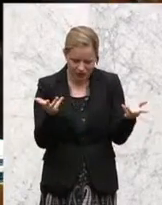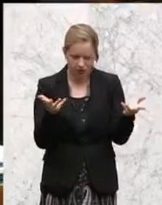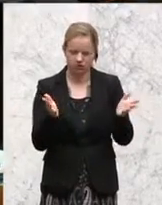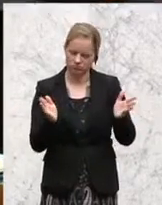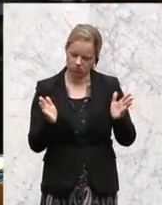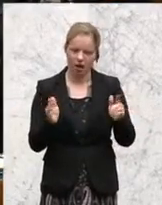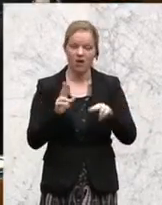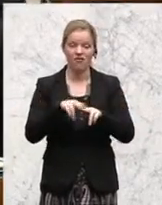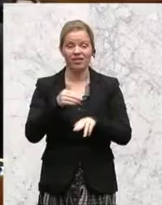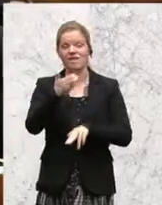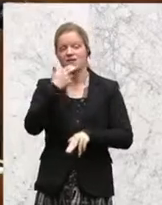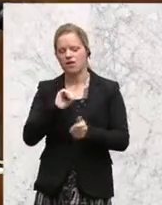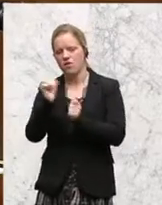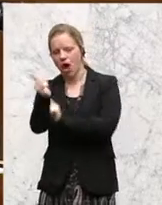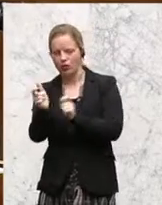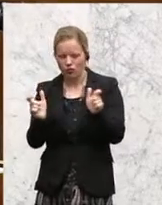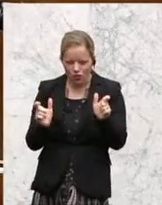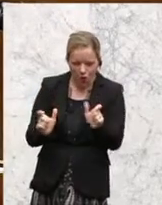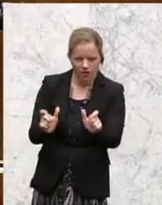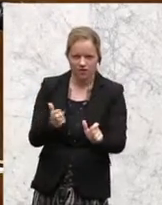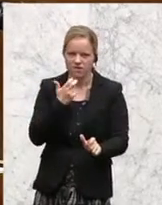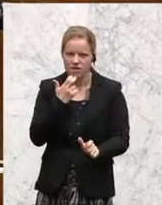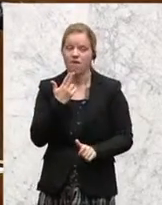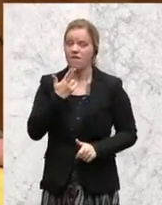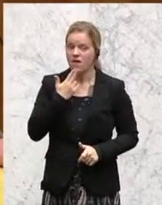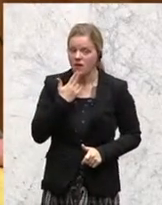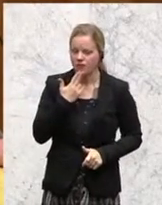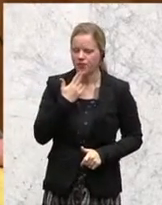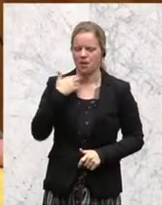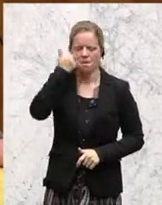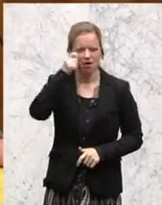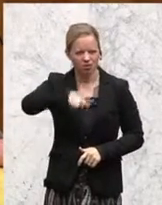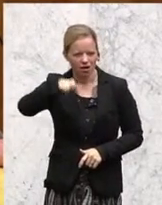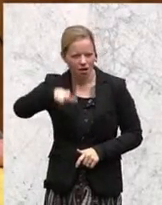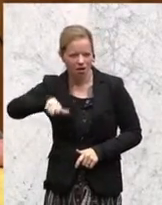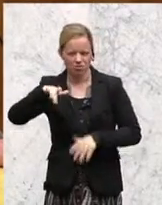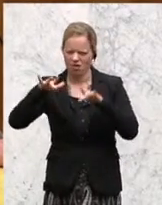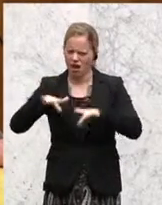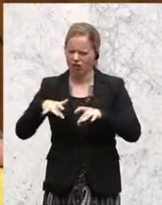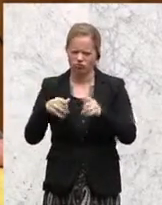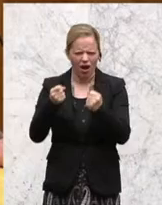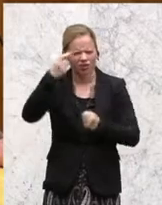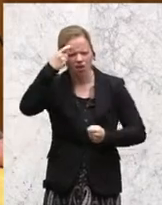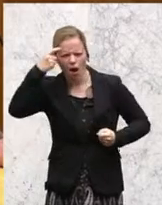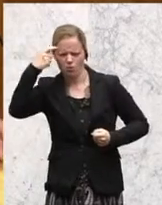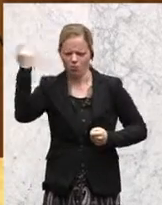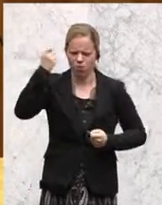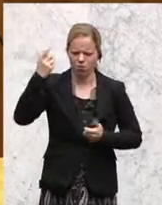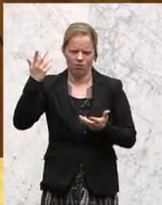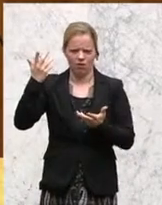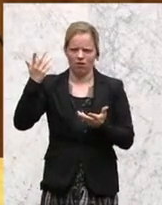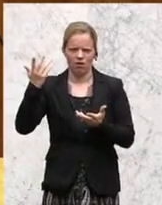diese jungen Männer sind, die zu uns kommen. Schwer traumatisiert, ohne Traumabehandlung, im Stich gelassen,